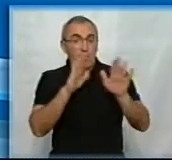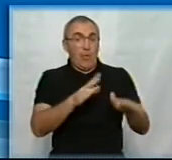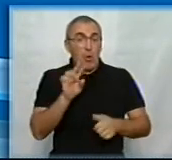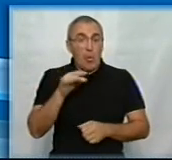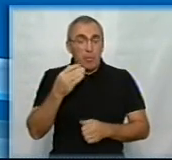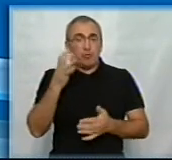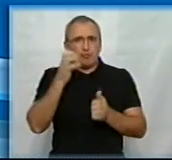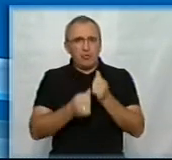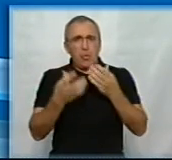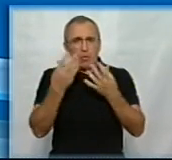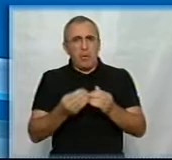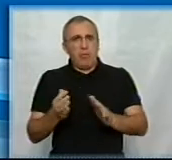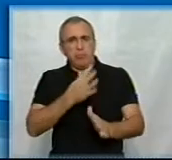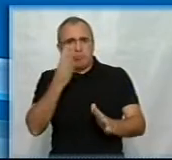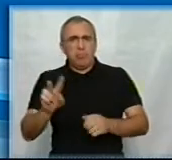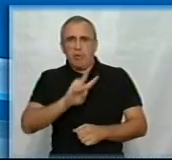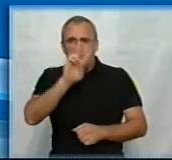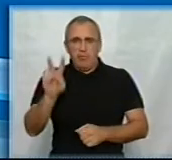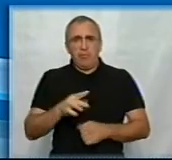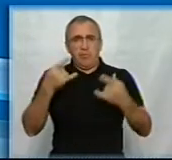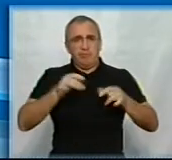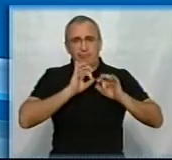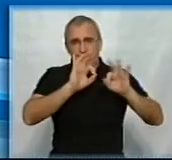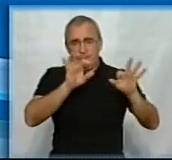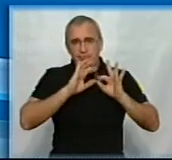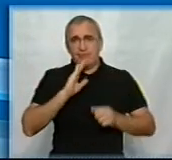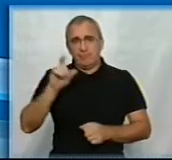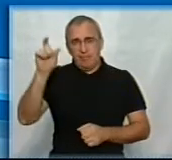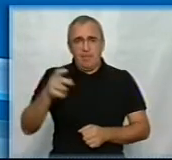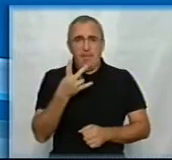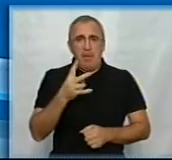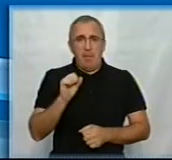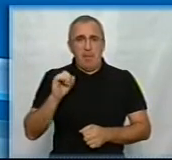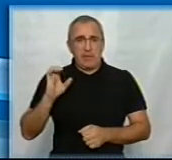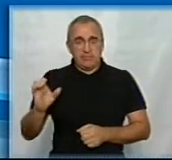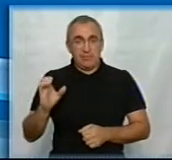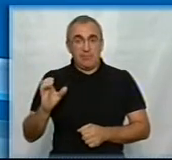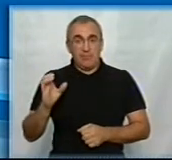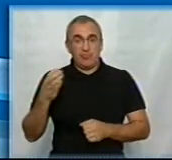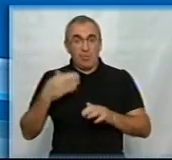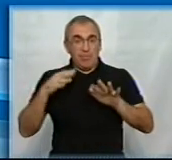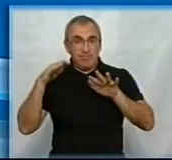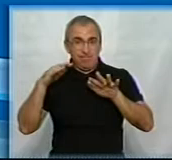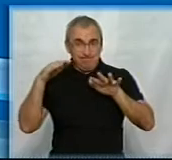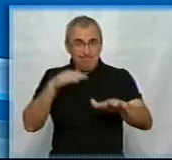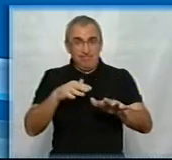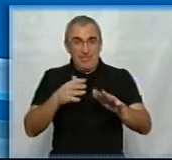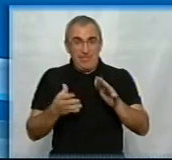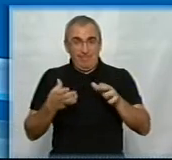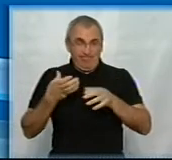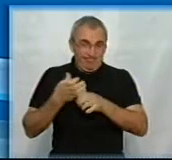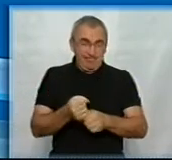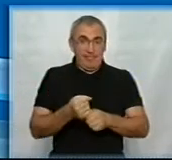щодня стоїть у черзі дві години, розповіла Суспільному жителька селища Наталія Абаз. Щоб розвантажити черги, з селища до міста